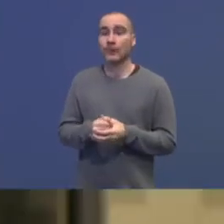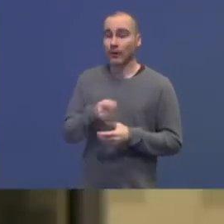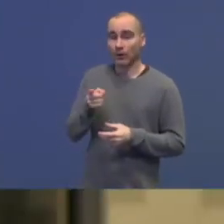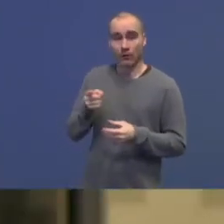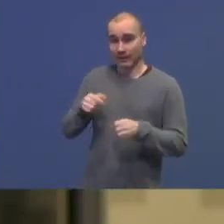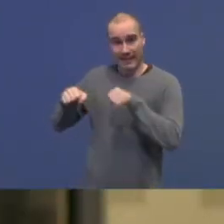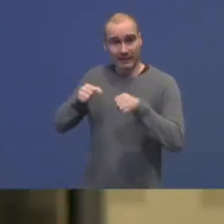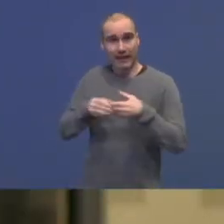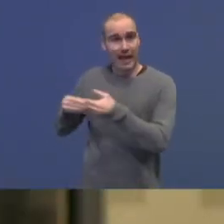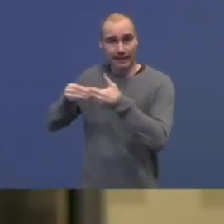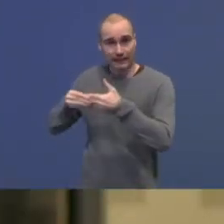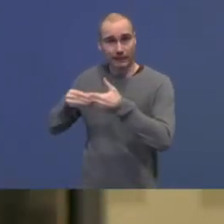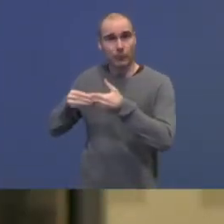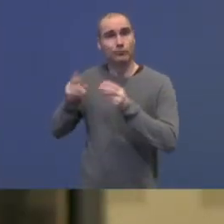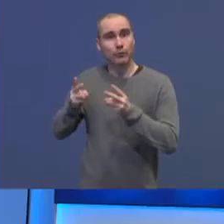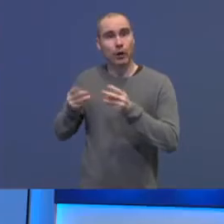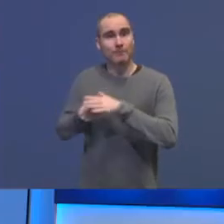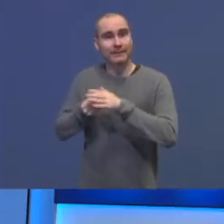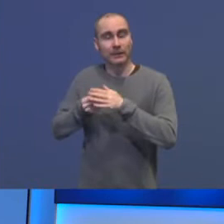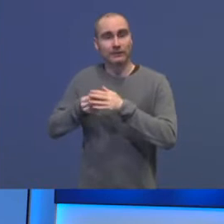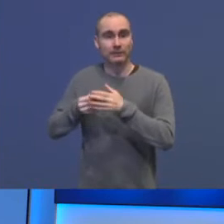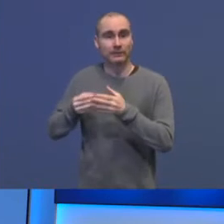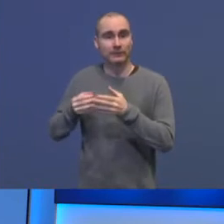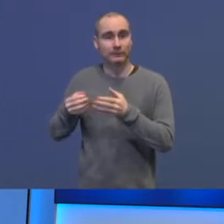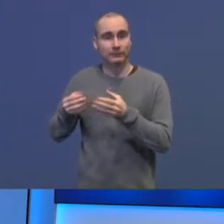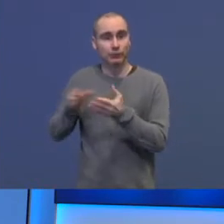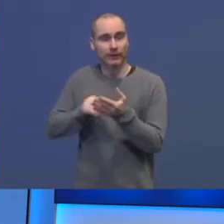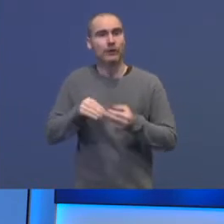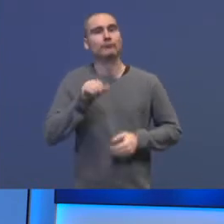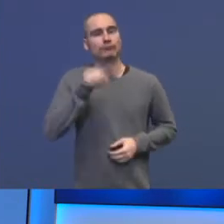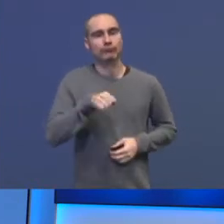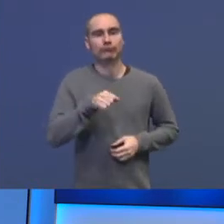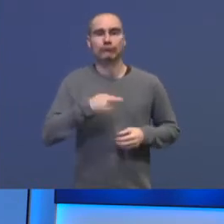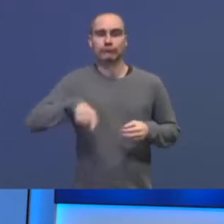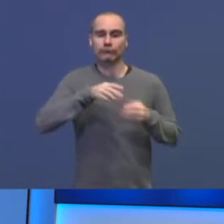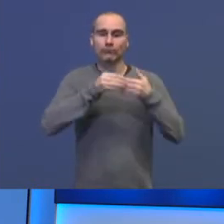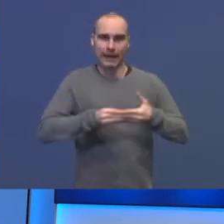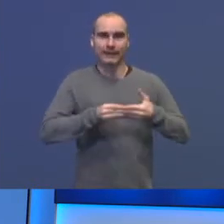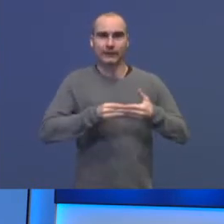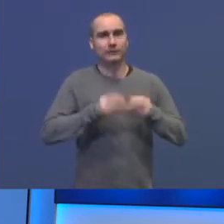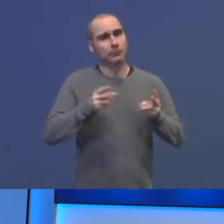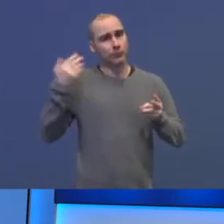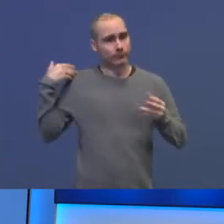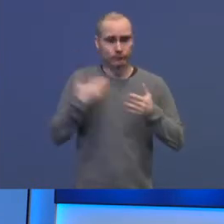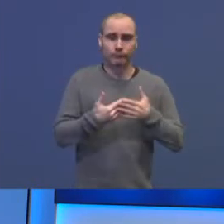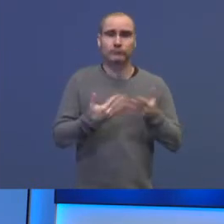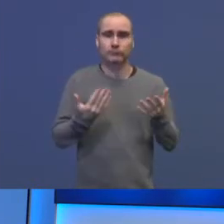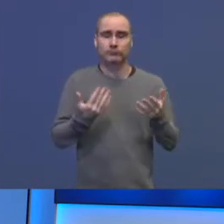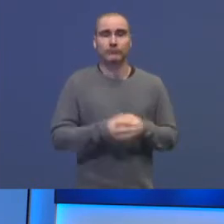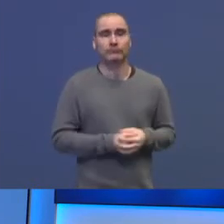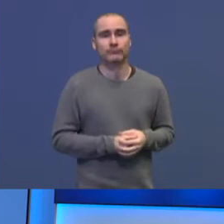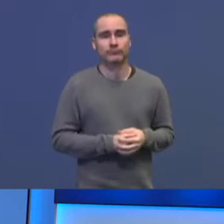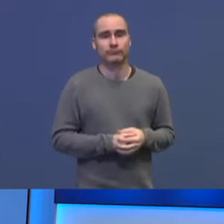det kan eventuelt brukes av bistandsbudsjettet? Det er det enighet om, ja. Slik det alltid har vært i Norge ved slike tilfeller, tidligere år.